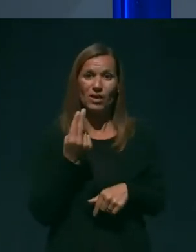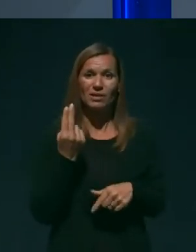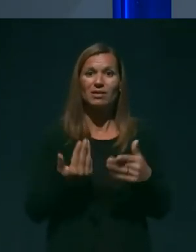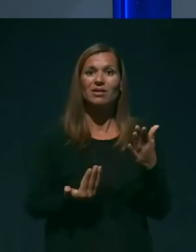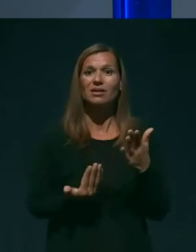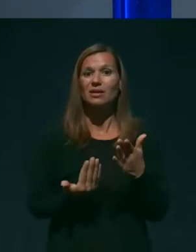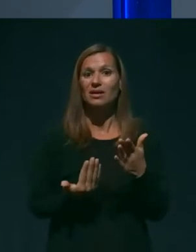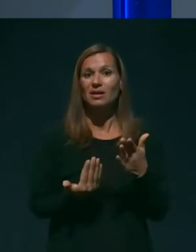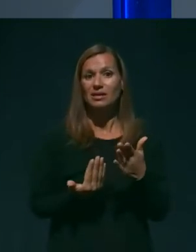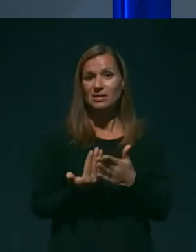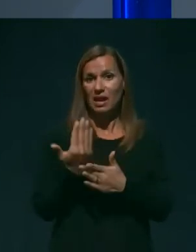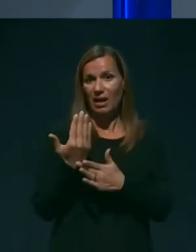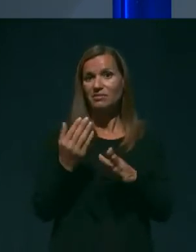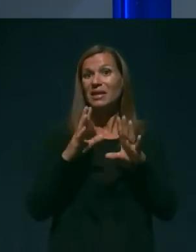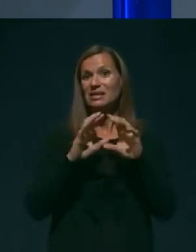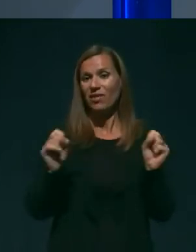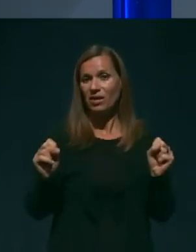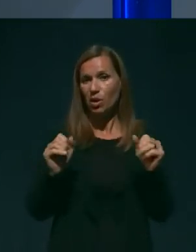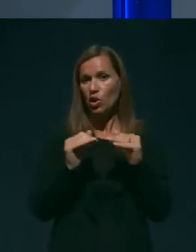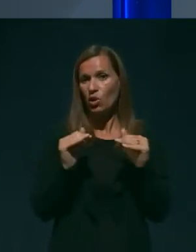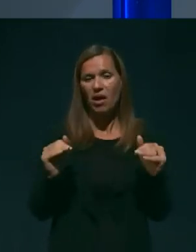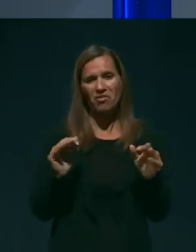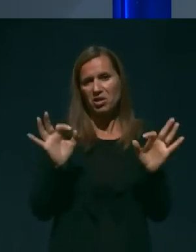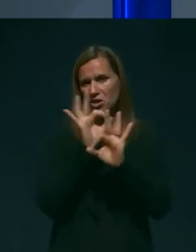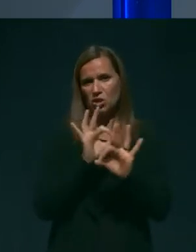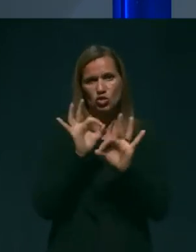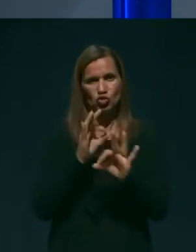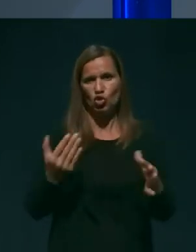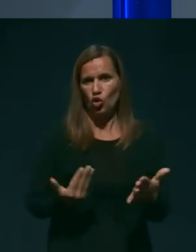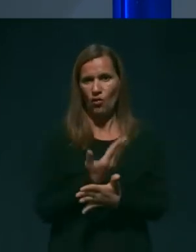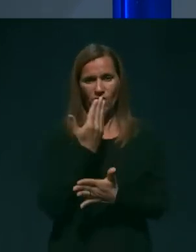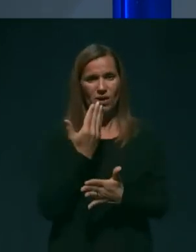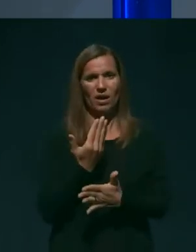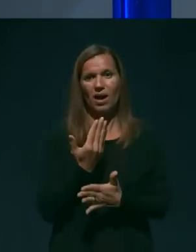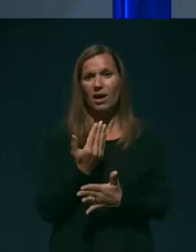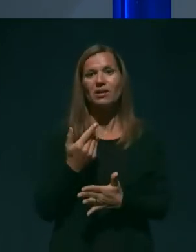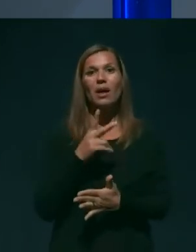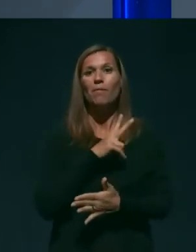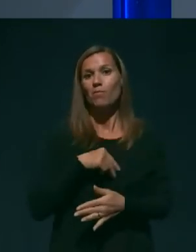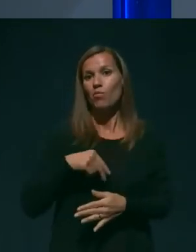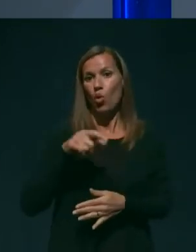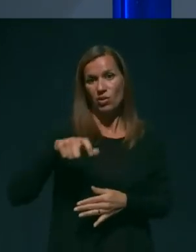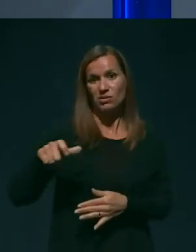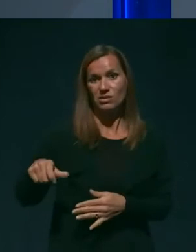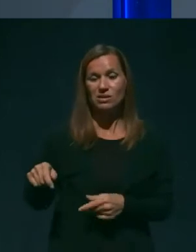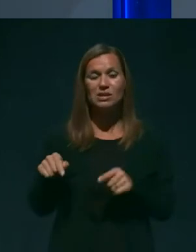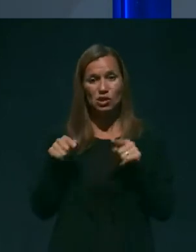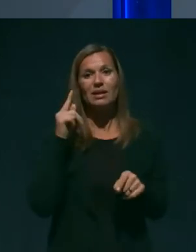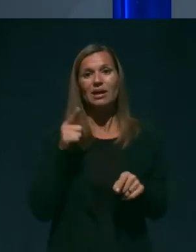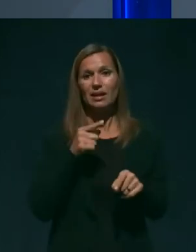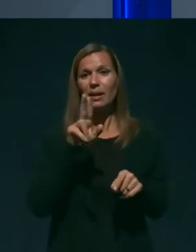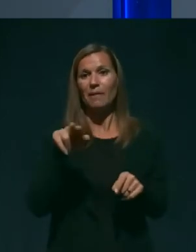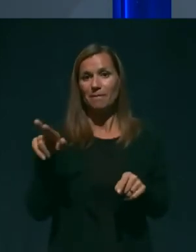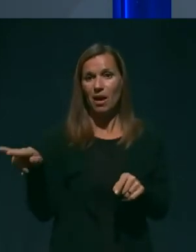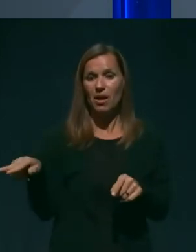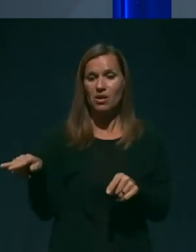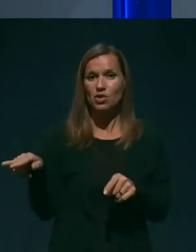izvedbeni ravni ne bo nič novega in seveda so policisti s tem seznanjeni in